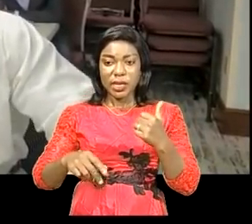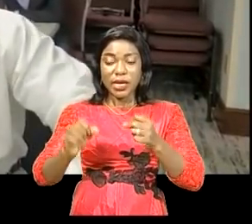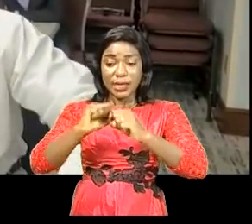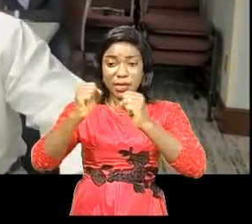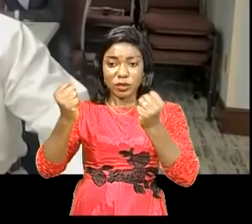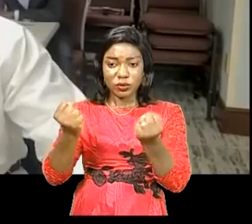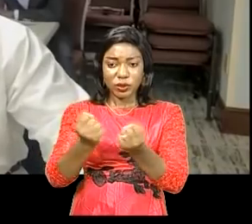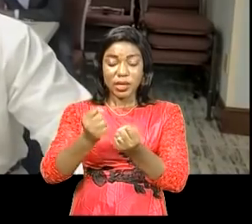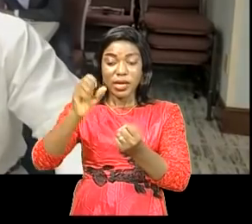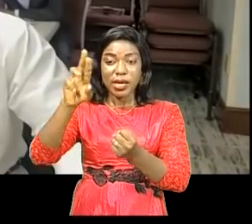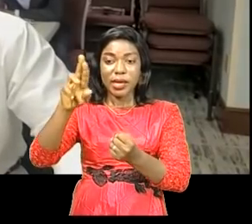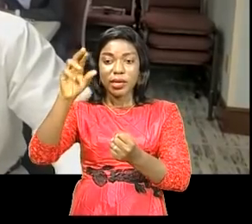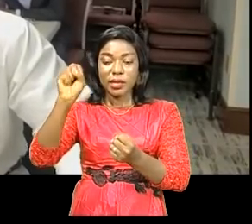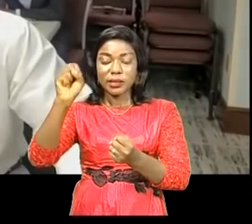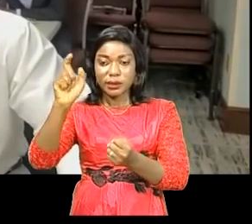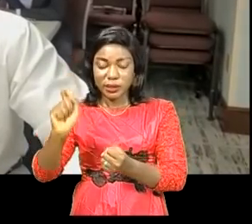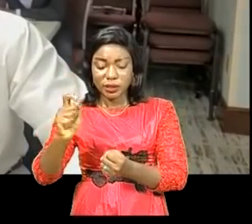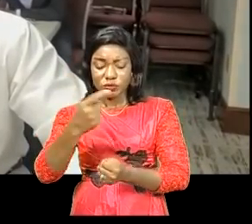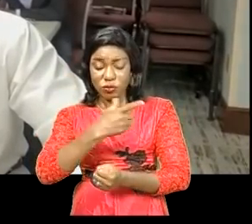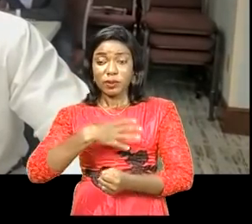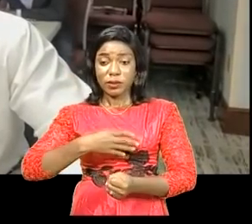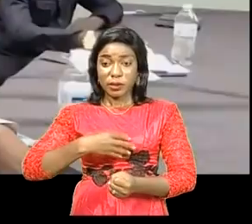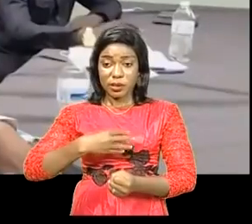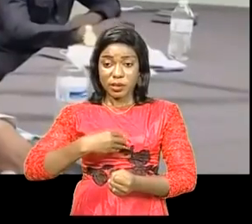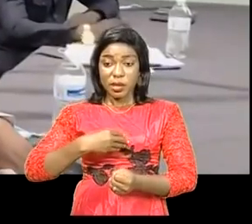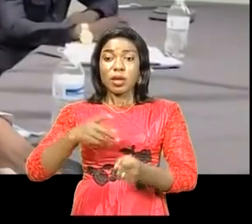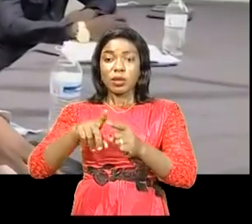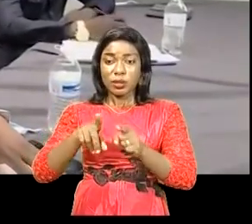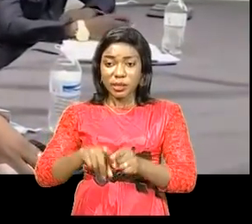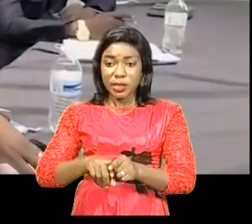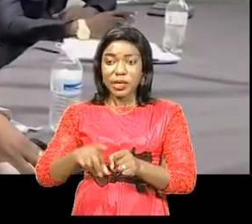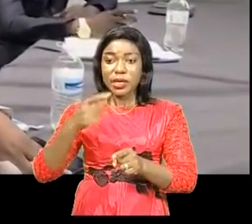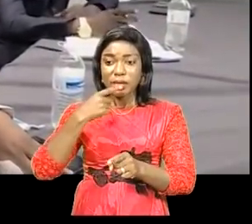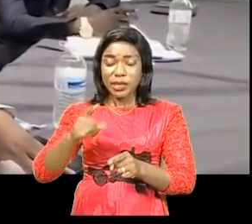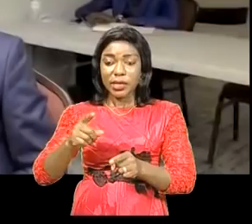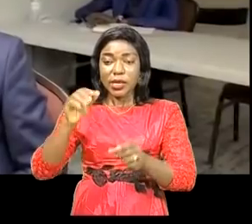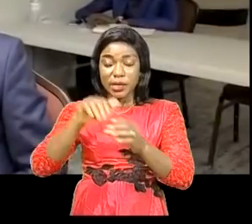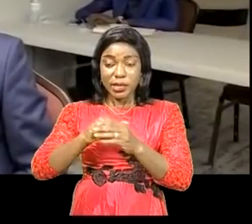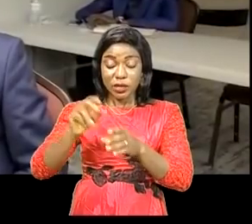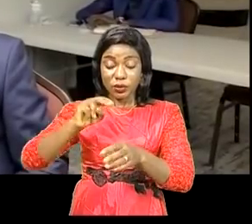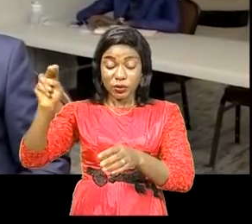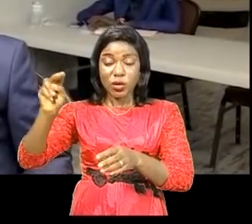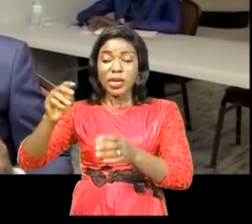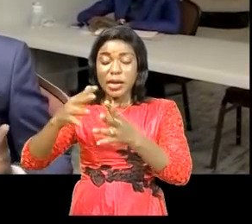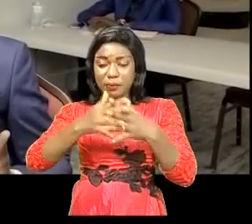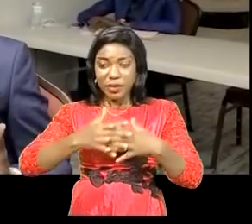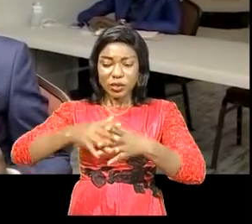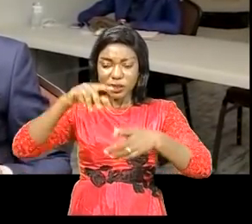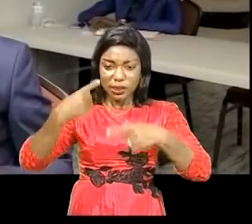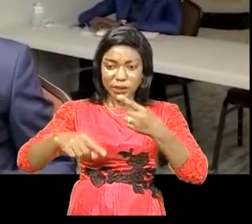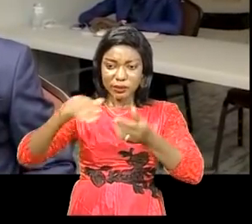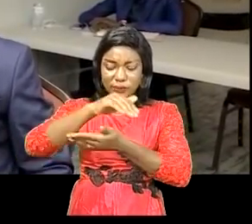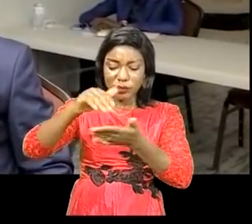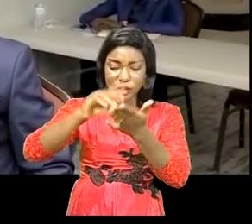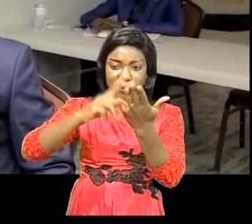RST Agency une firme installée dans la ville de Bitmoclec en Caroline du Nord il a été question de discuter autour des